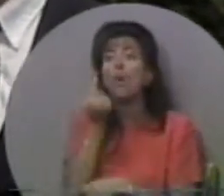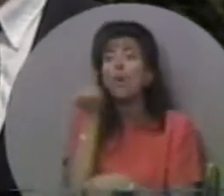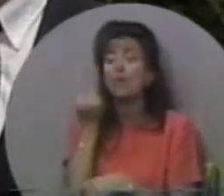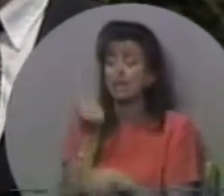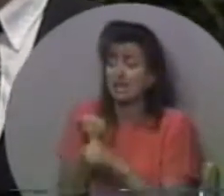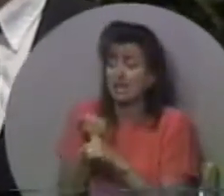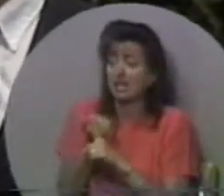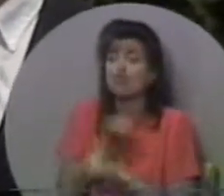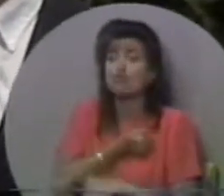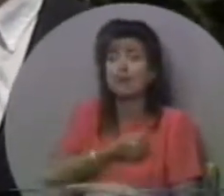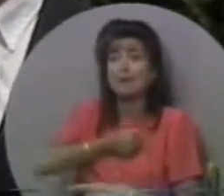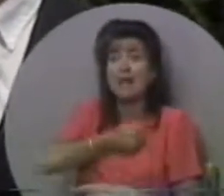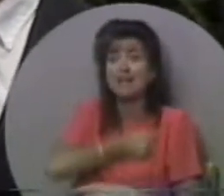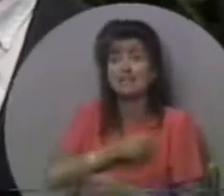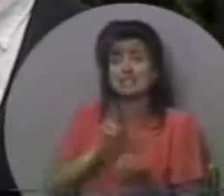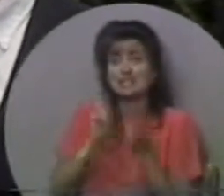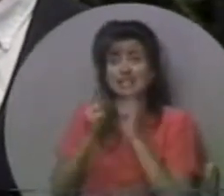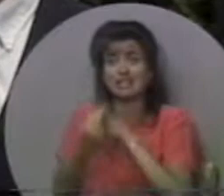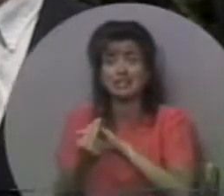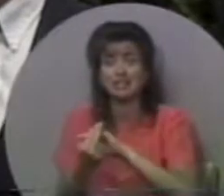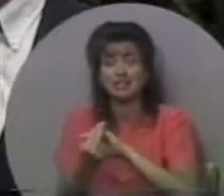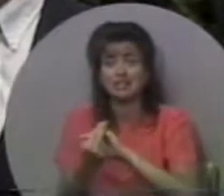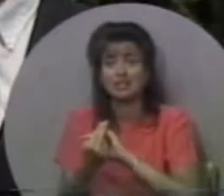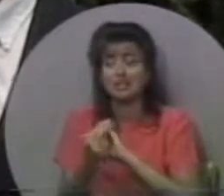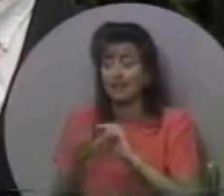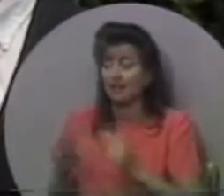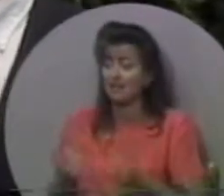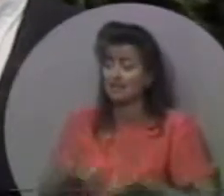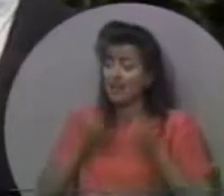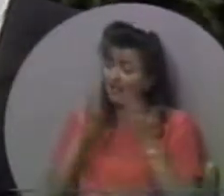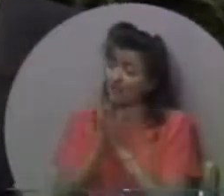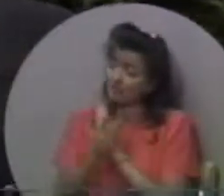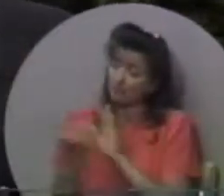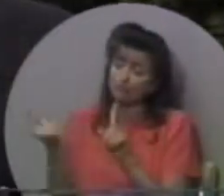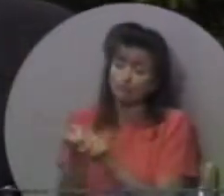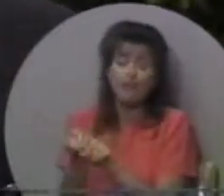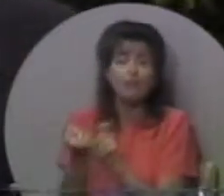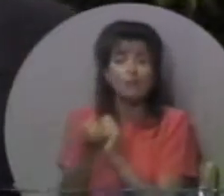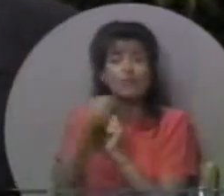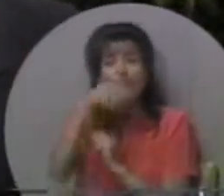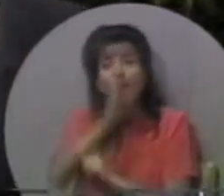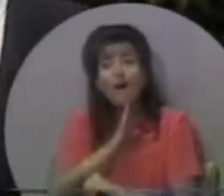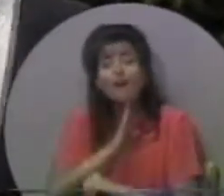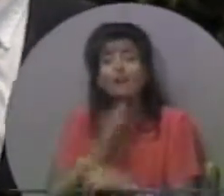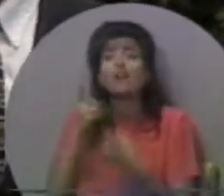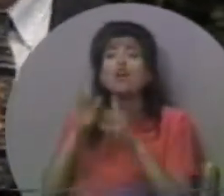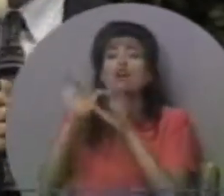він, якби він тільки покаявся і виправив своє життя,